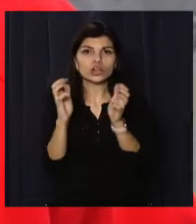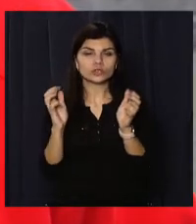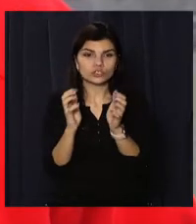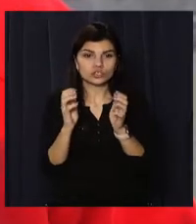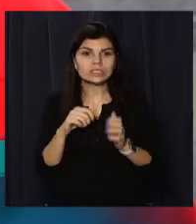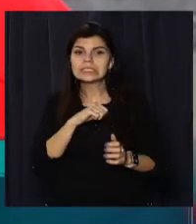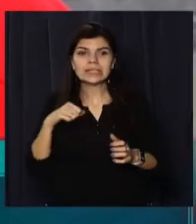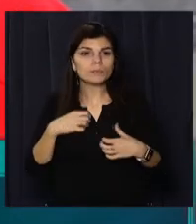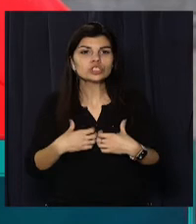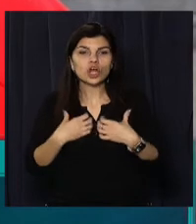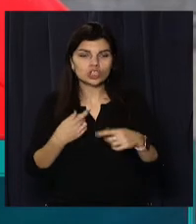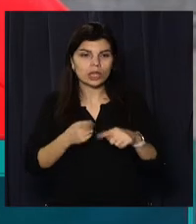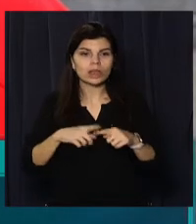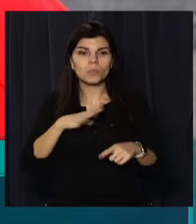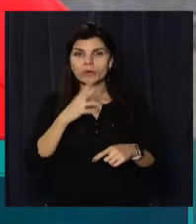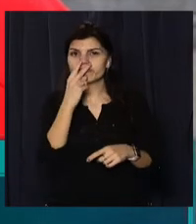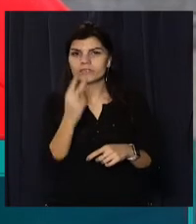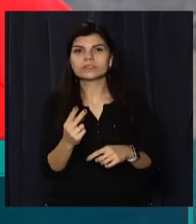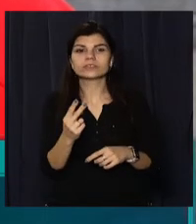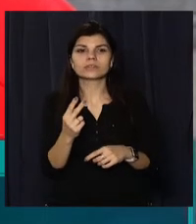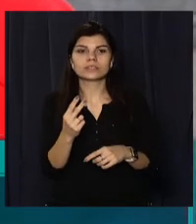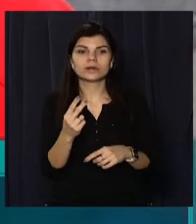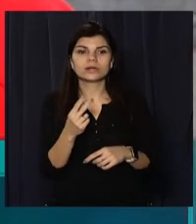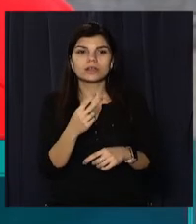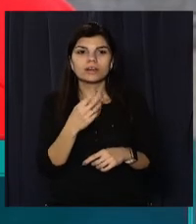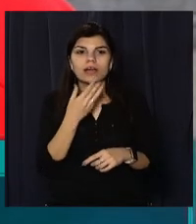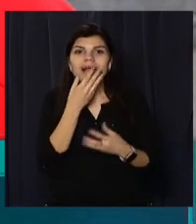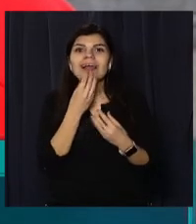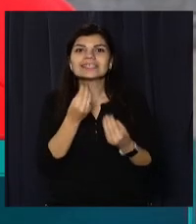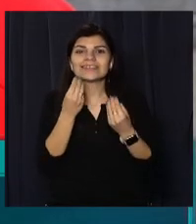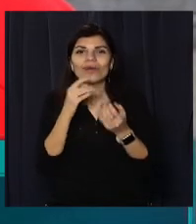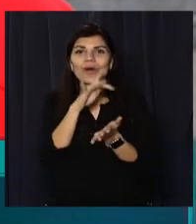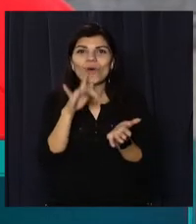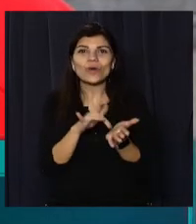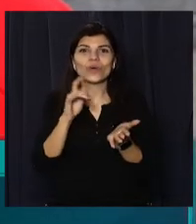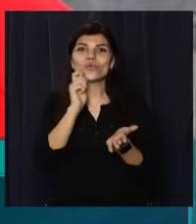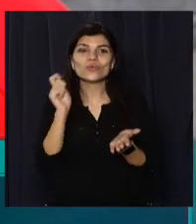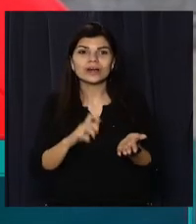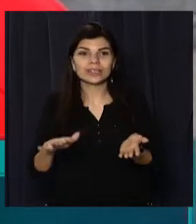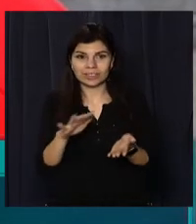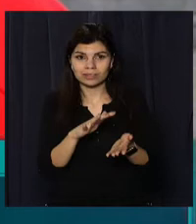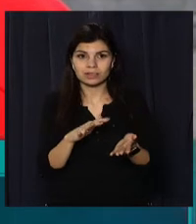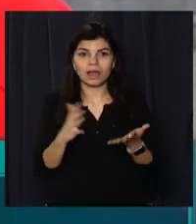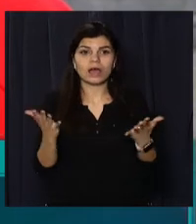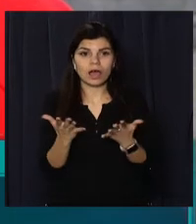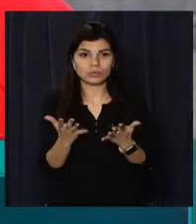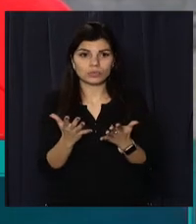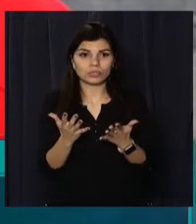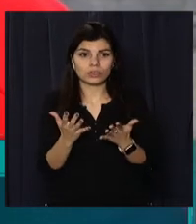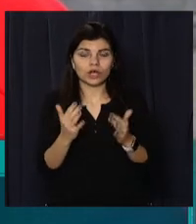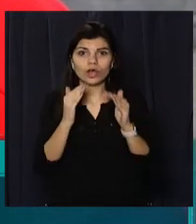Саме страшне було, це видіти красивіший міст в Україні, в якій